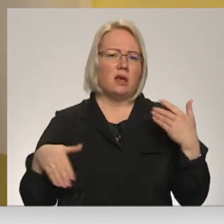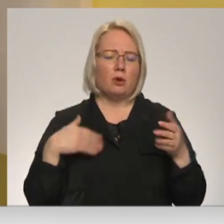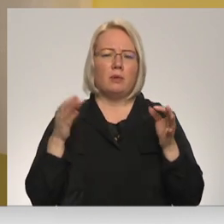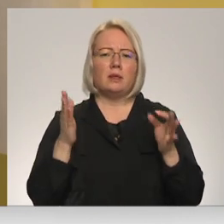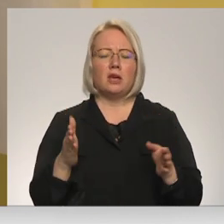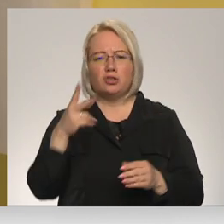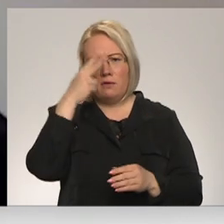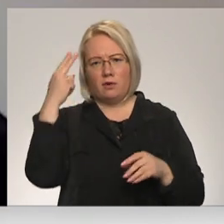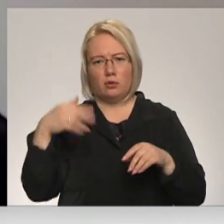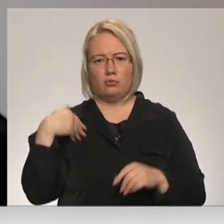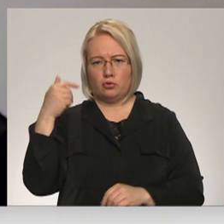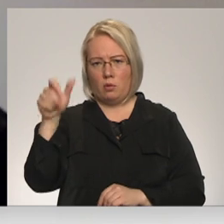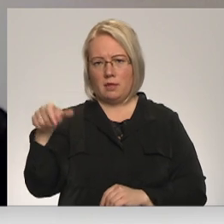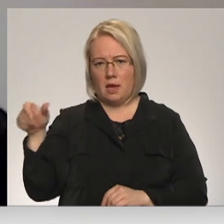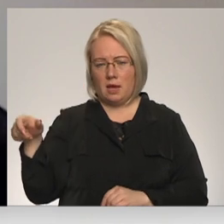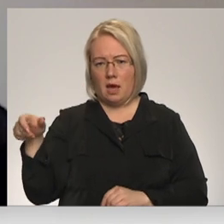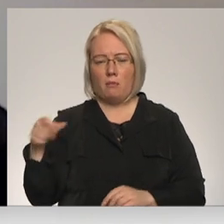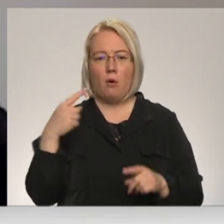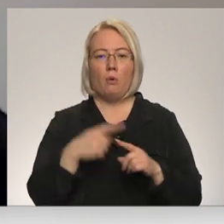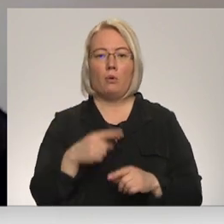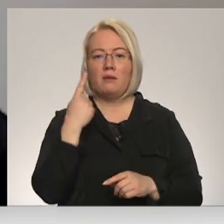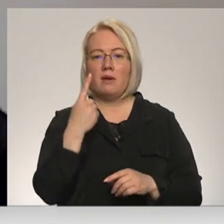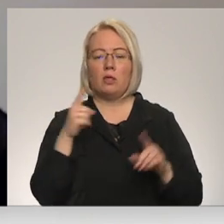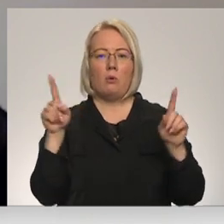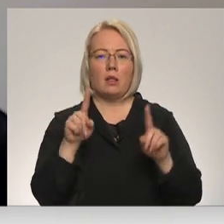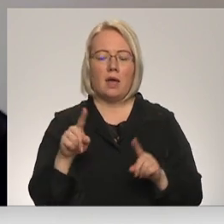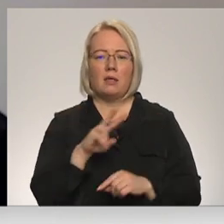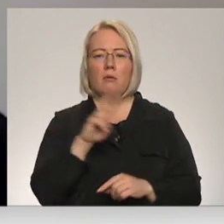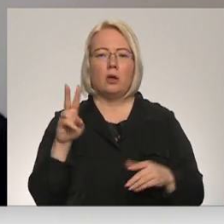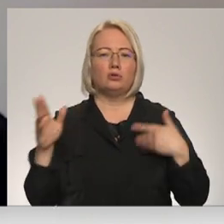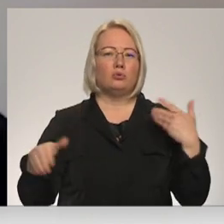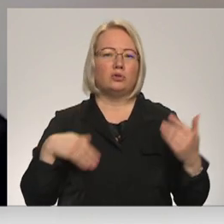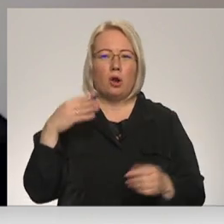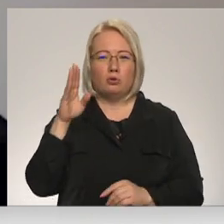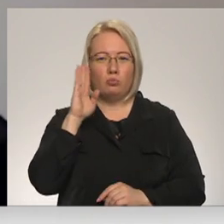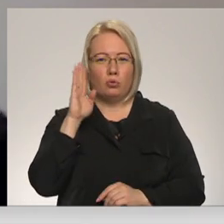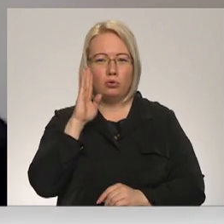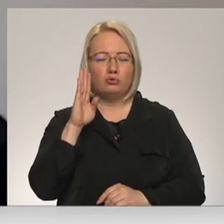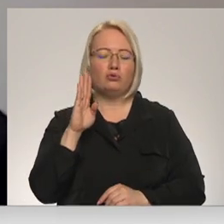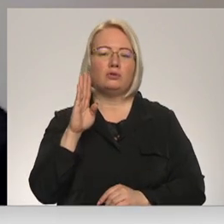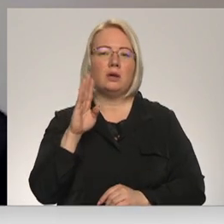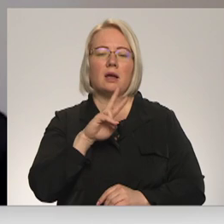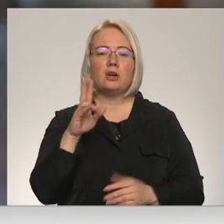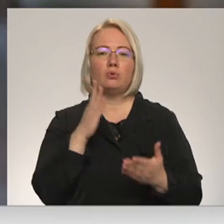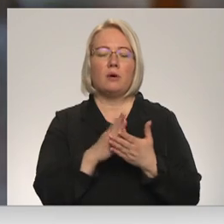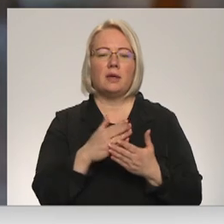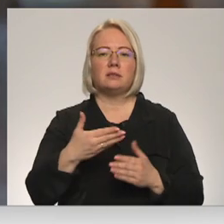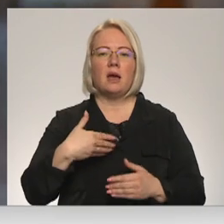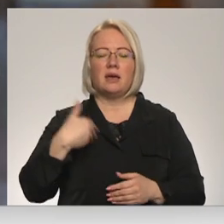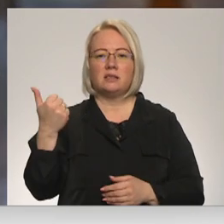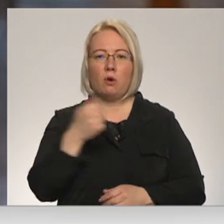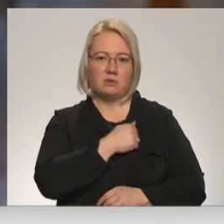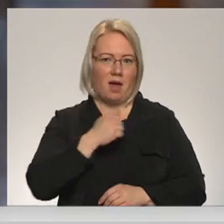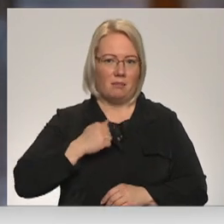vidusskolniekiem. Un viena no lietām, piemēram, ļoti uztrauc puišas, šobrīd ir, kas notiksim, niesauks armijā. Šādā